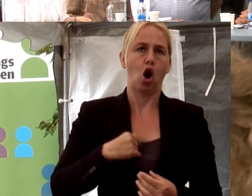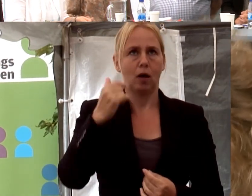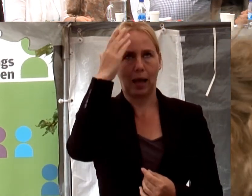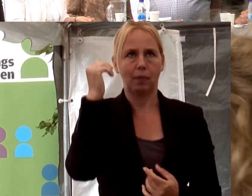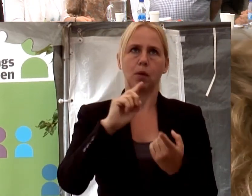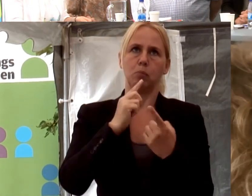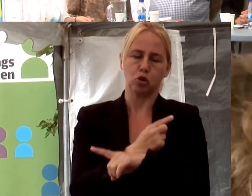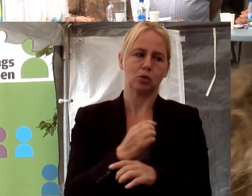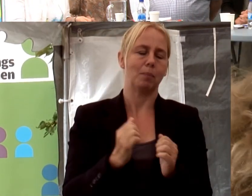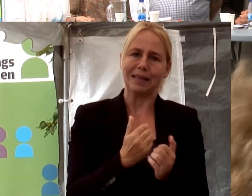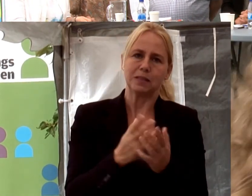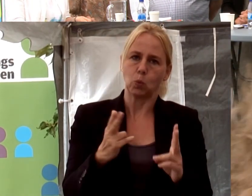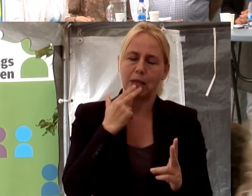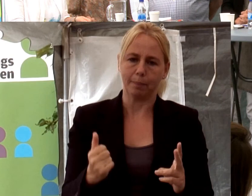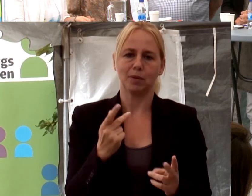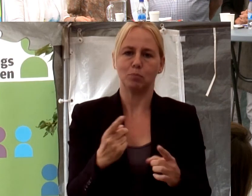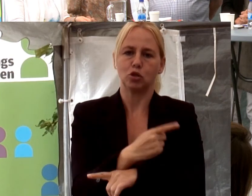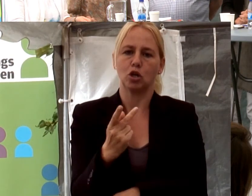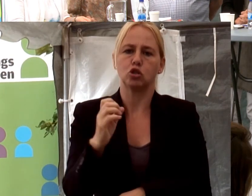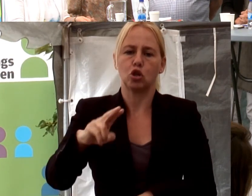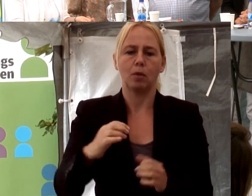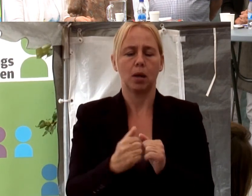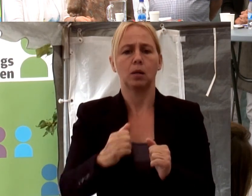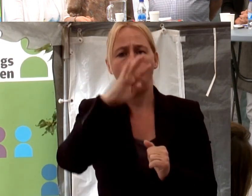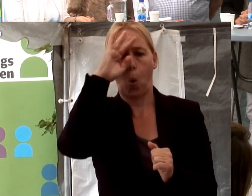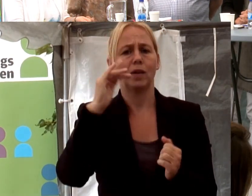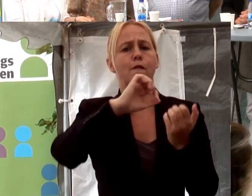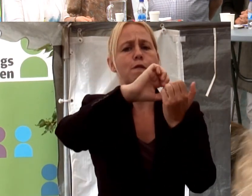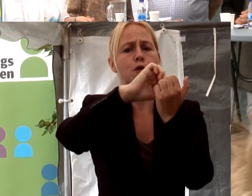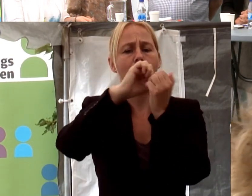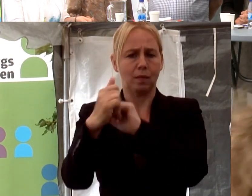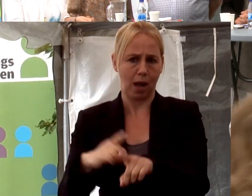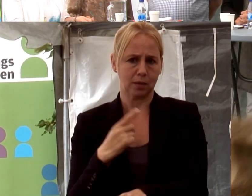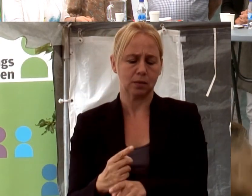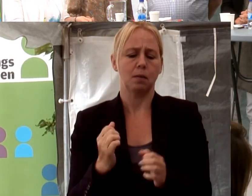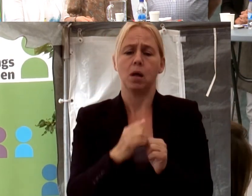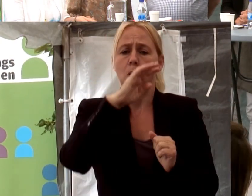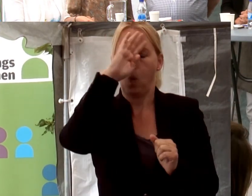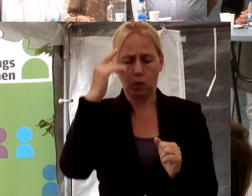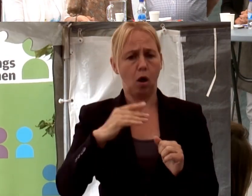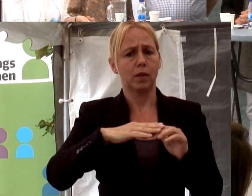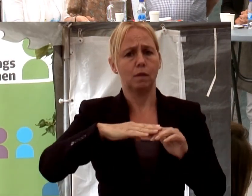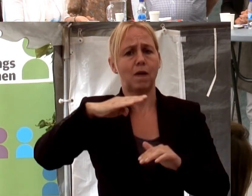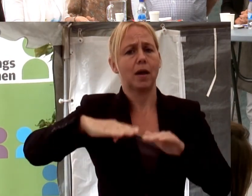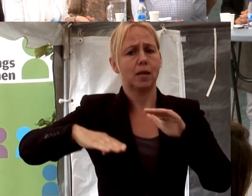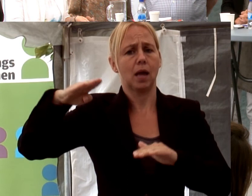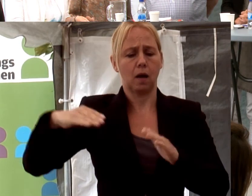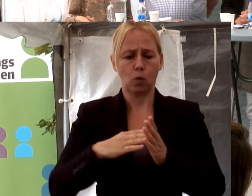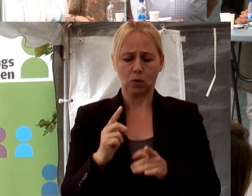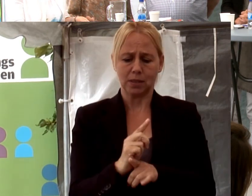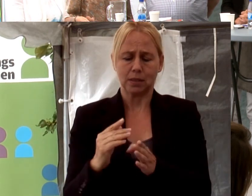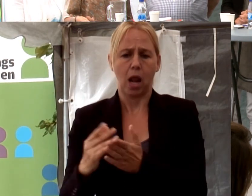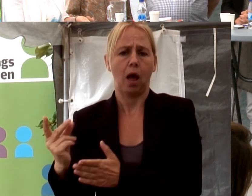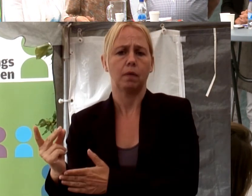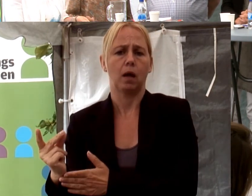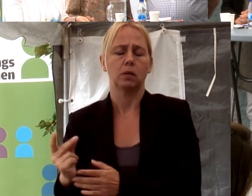Men det går inte så fort. Nej, det går inte så fort. Som det gör med ändrad ålder. Men ålder är ju så här att den varierar från tid till